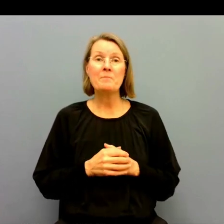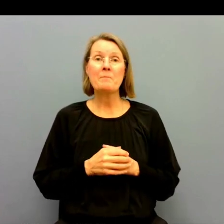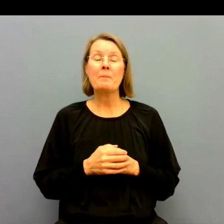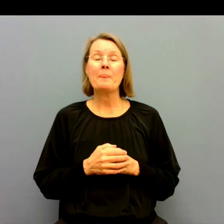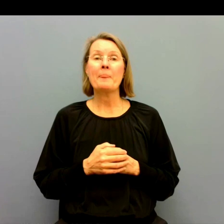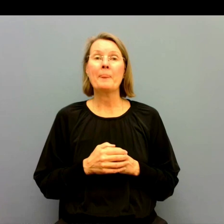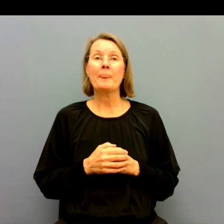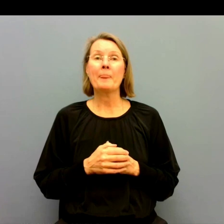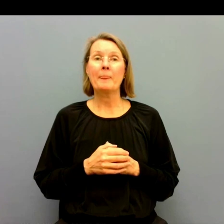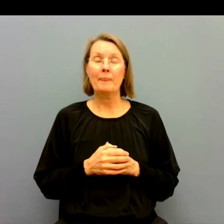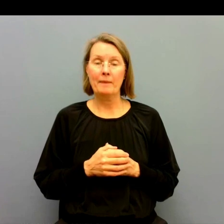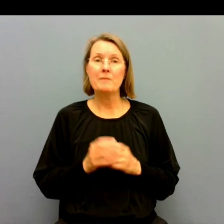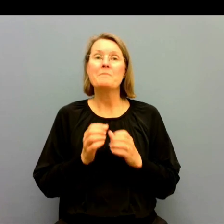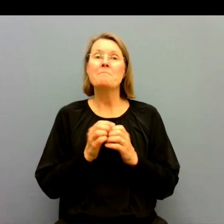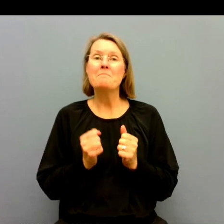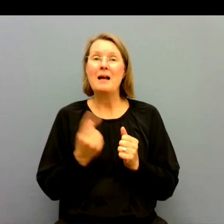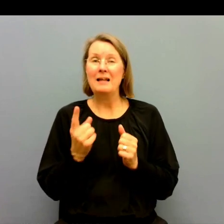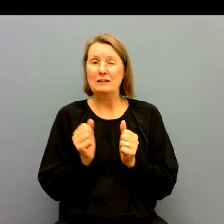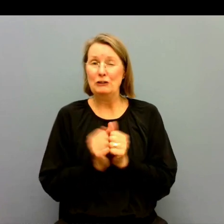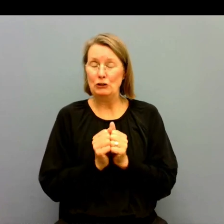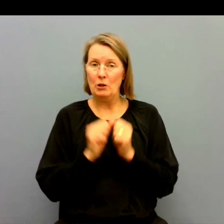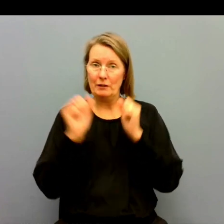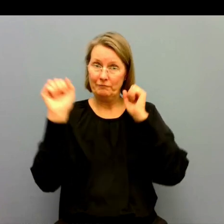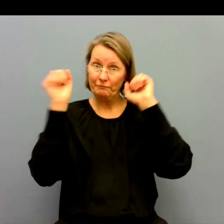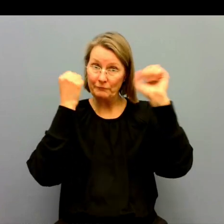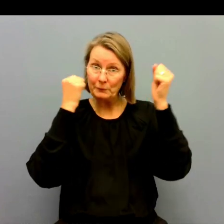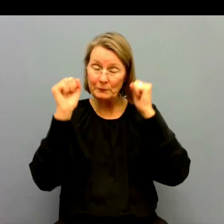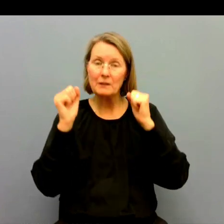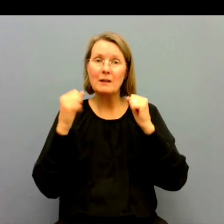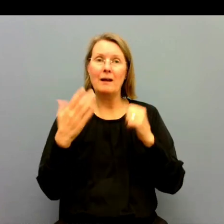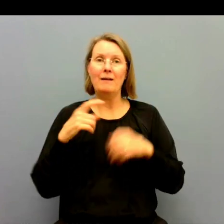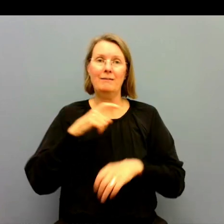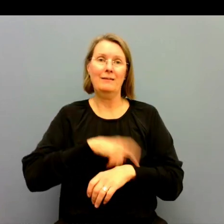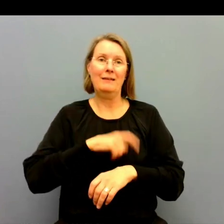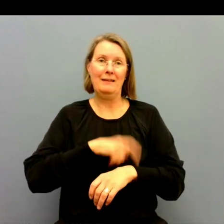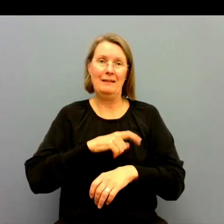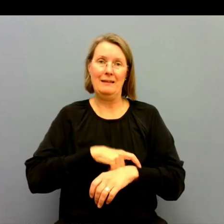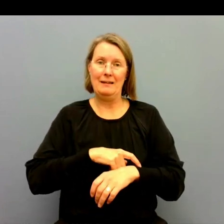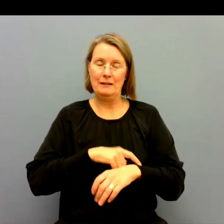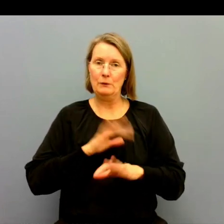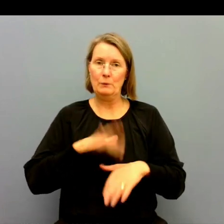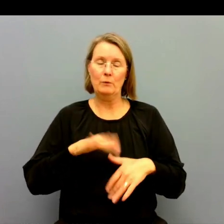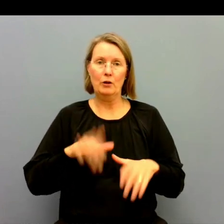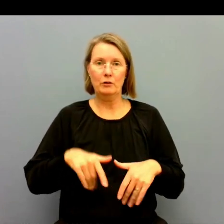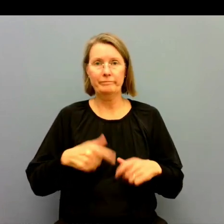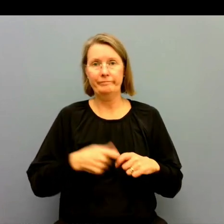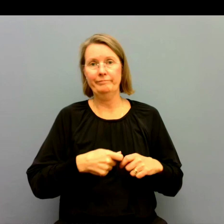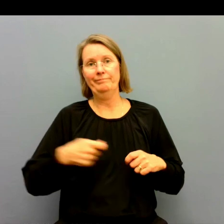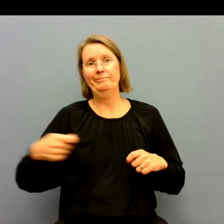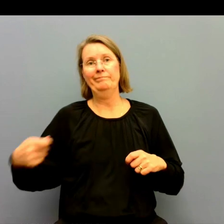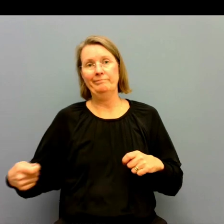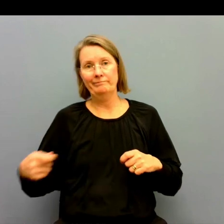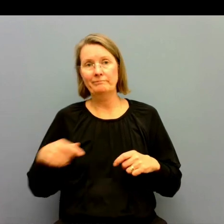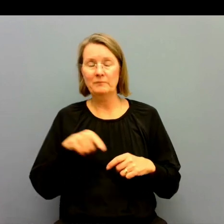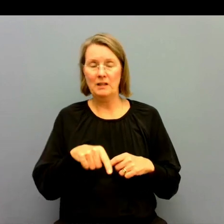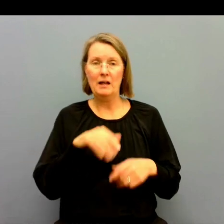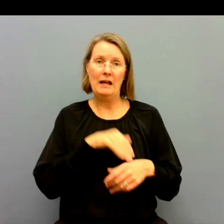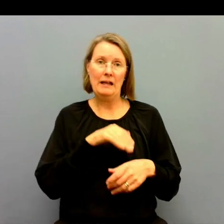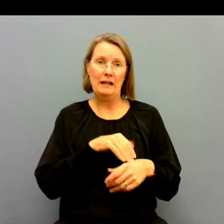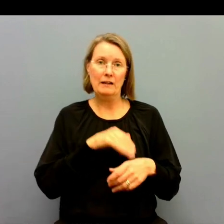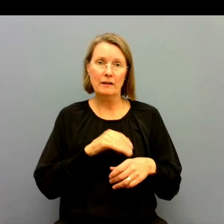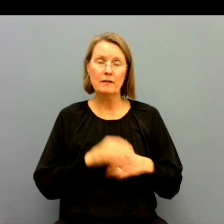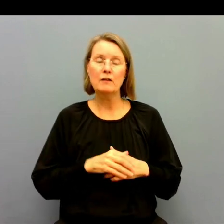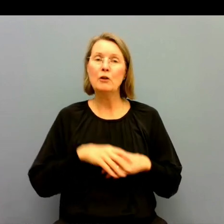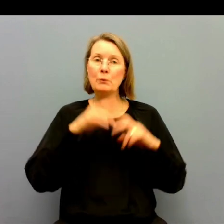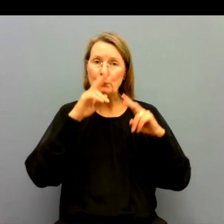gjort den biten. Det som däremot är frustrerande är ju tidsuträkten för beredningen av det här ärendet.